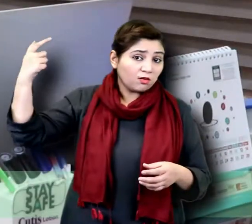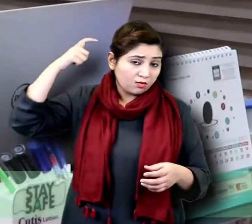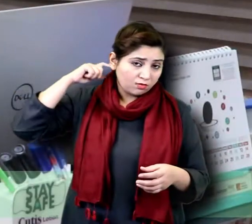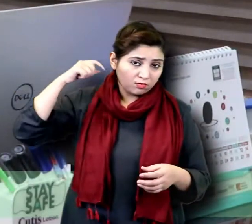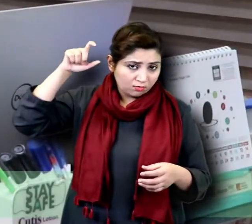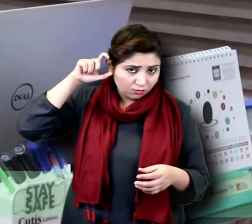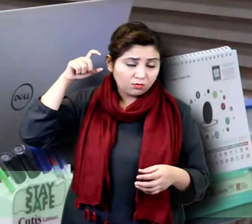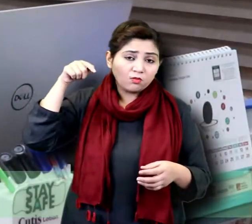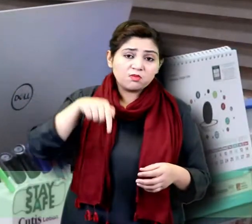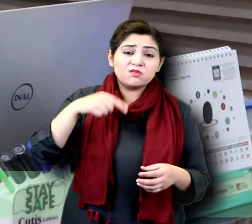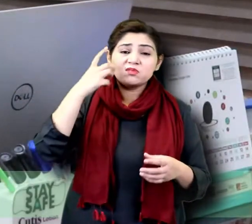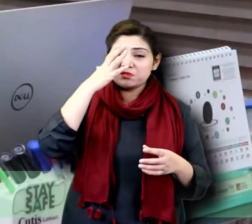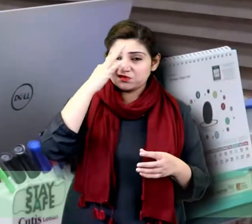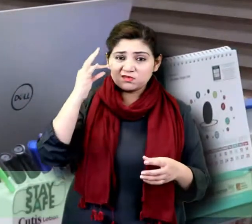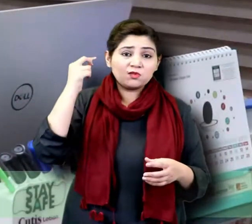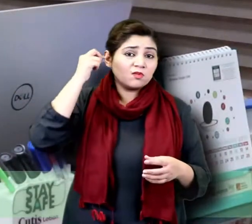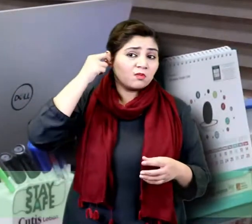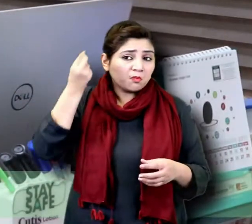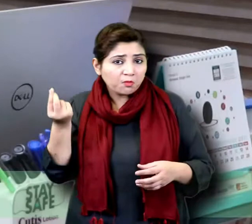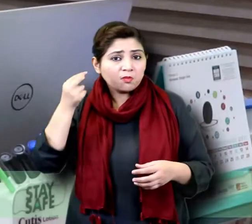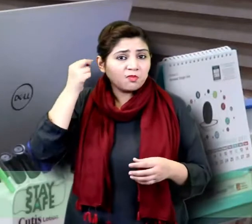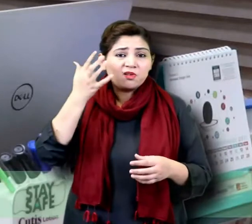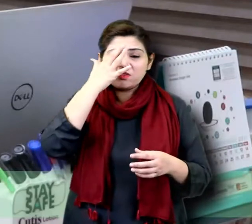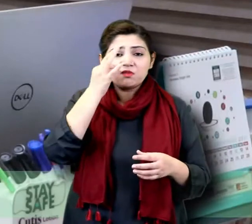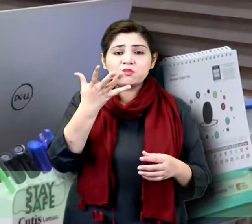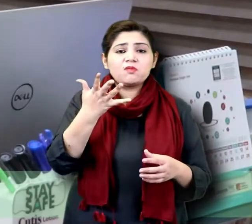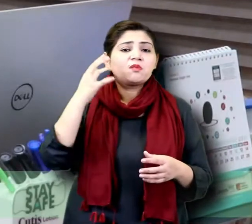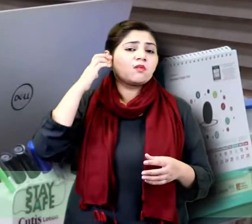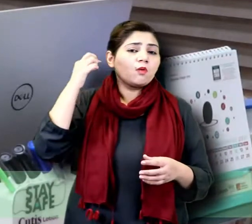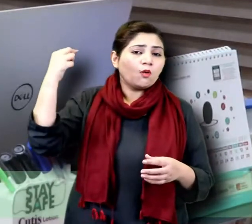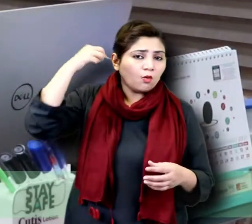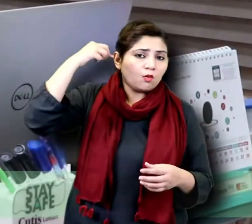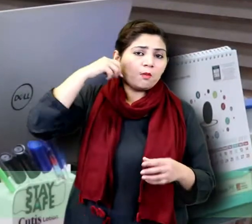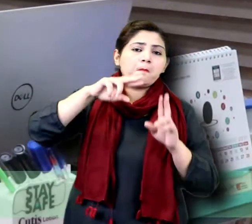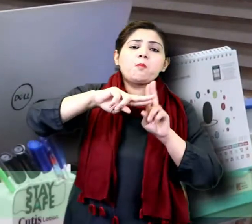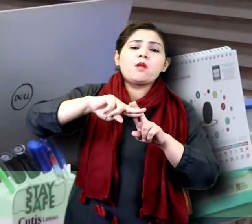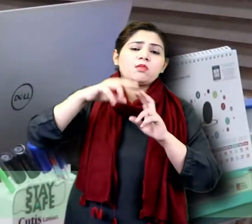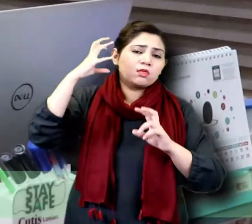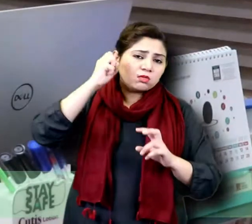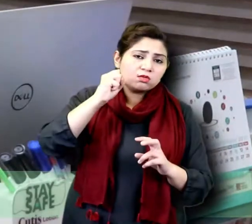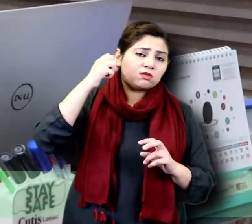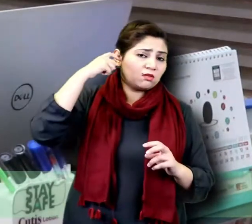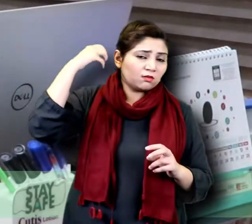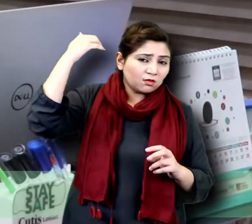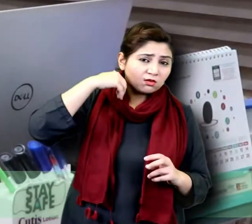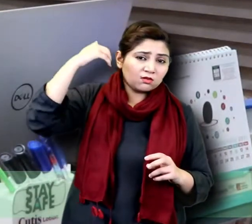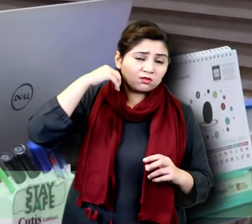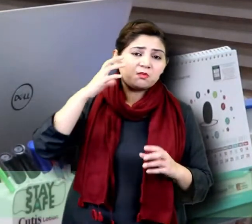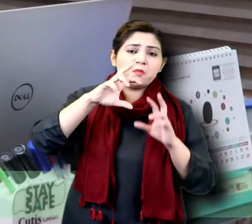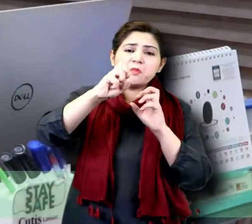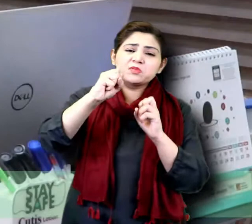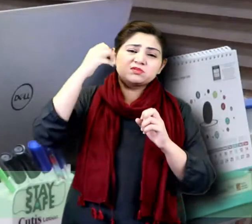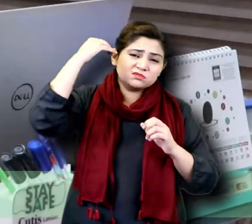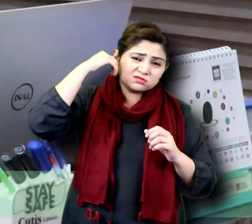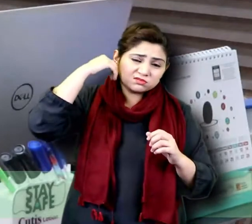اپلائی کر دیتے ہیں تو اس کا ٹریک ہے باہر نکلنے کا ویکس کا اس کو ہم نے گروہ آپ کر دیا اس گلوکیج کی وجہ سے